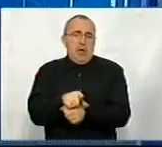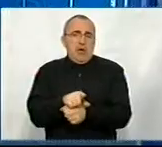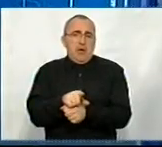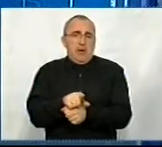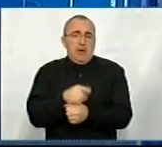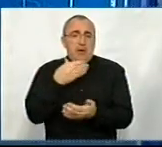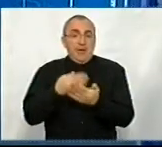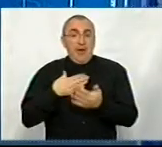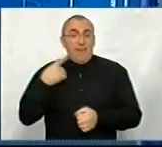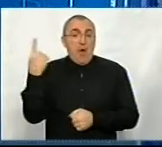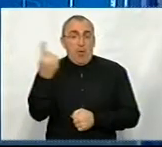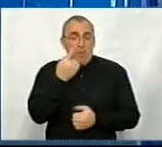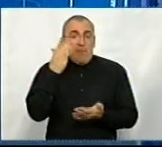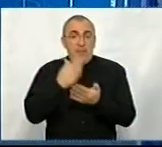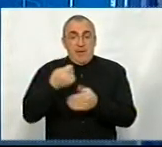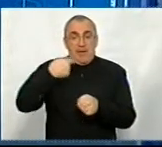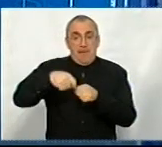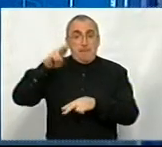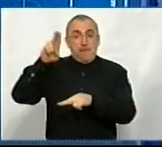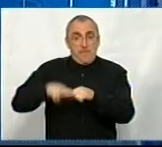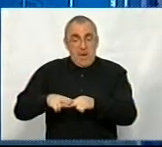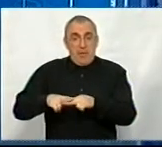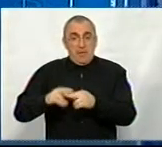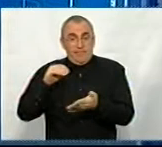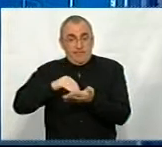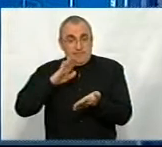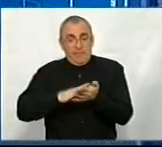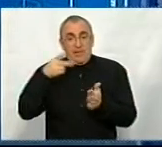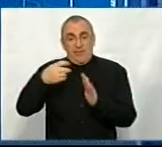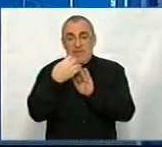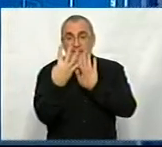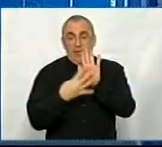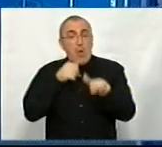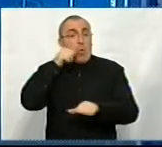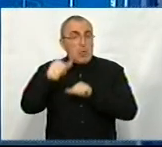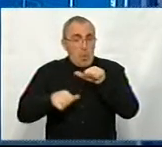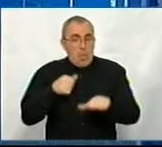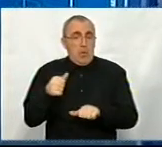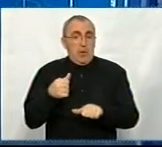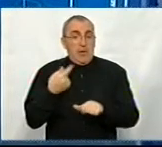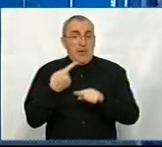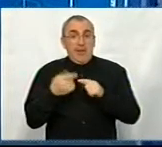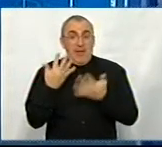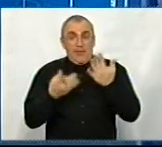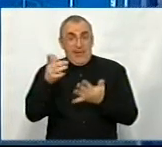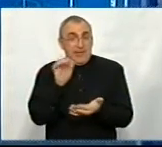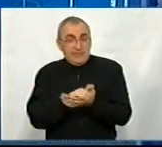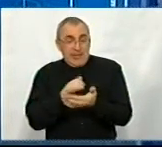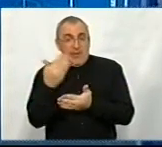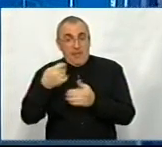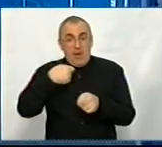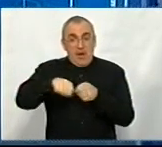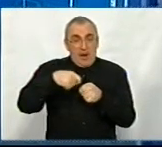Власне, наша область має інвестиційний паспорт, який дотований 2019 роком. То, якщо ви знайомі з його